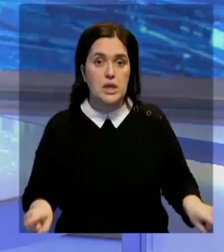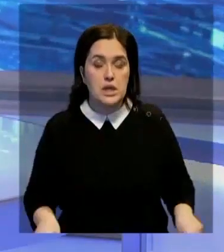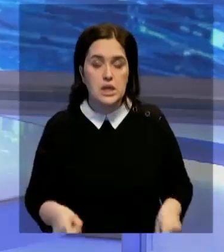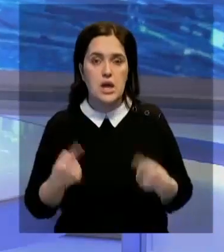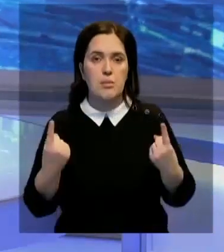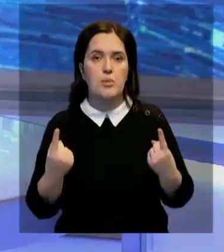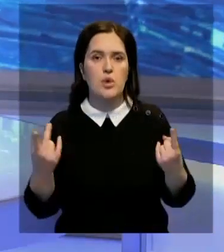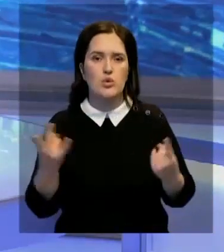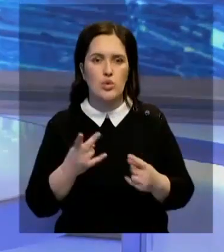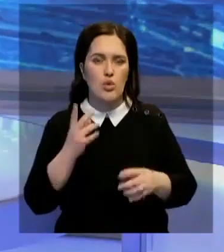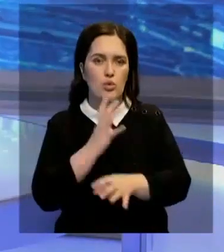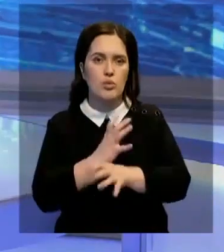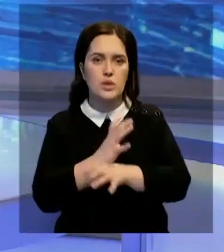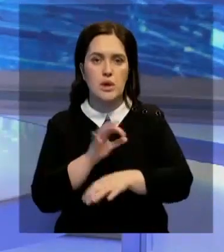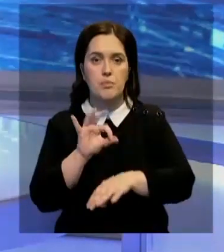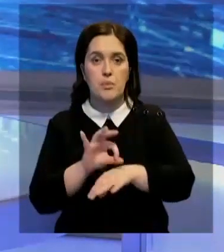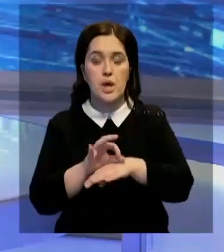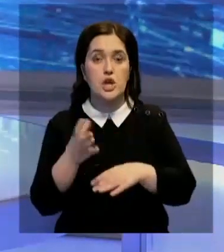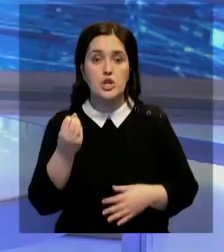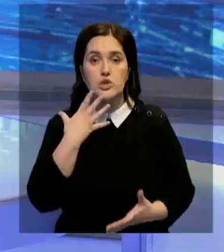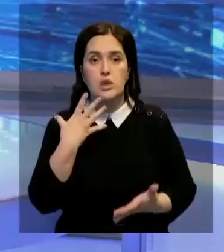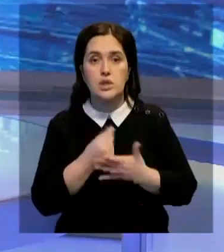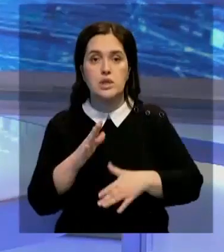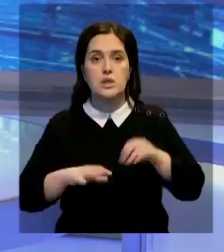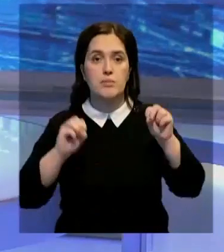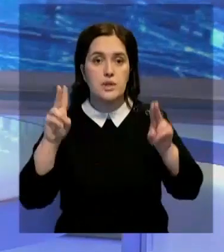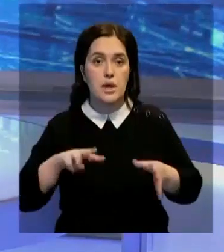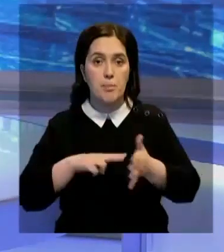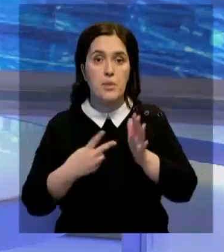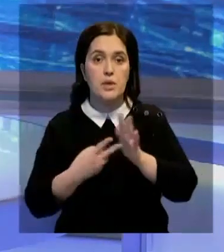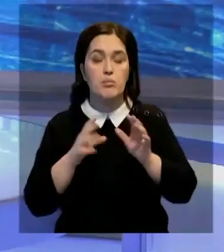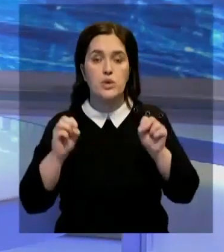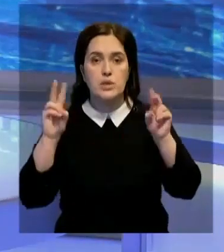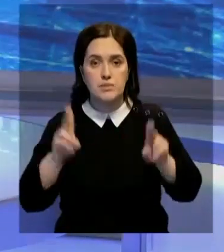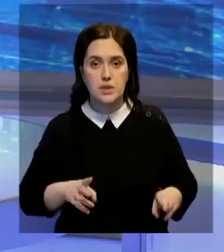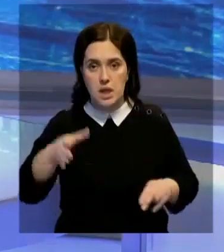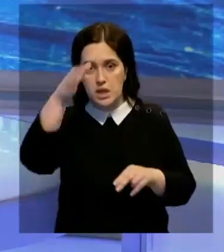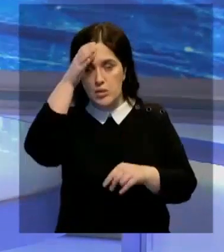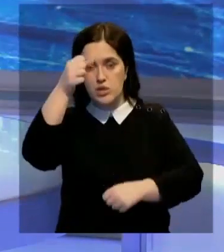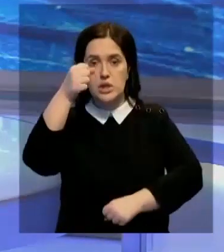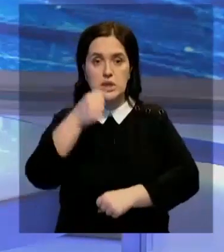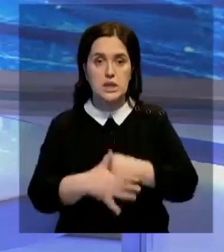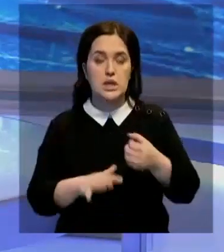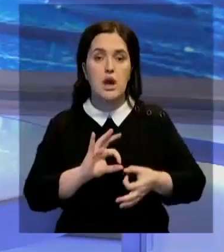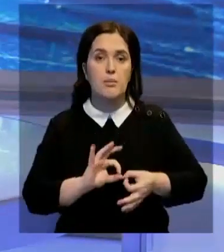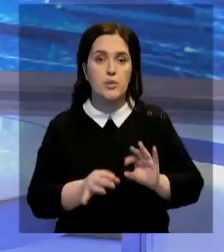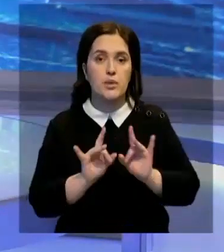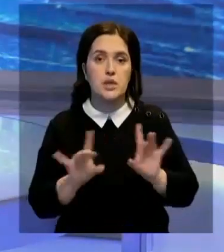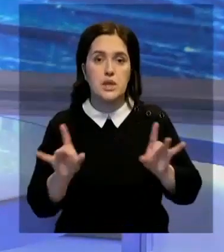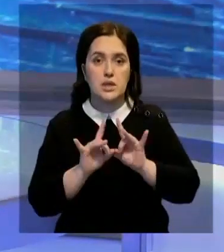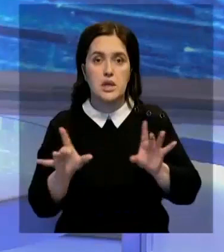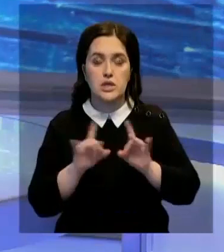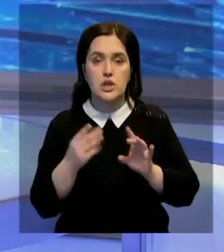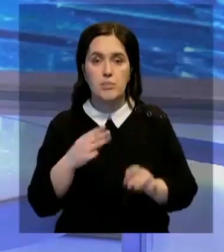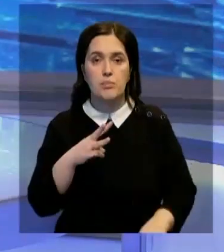методы диагностики и реабилитации ревматизма. А еще отечественные специалисты планируют создать специальный научный центр. Подробнее